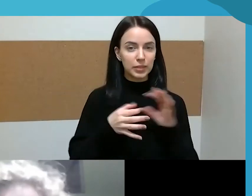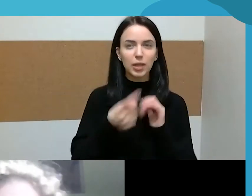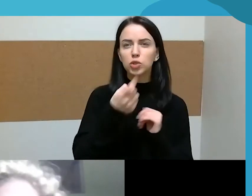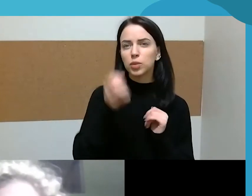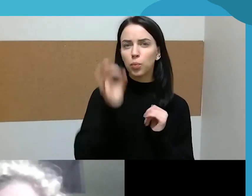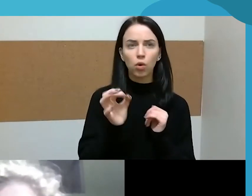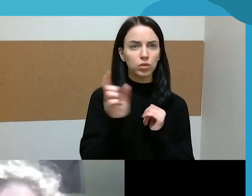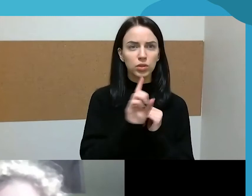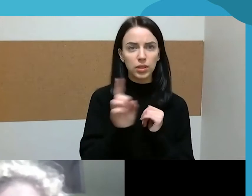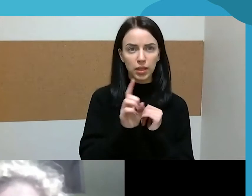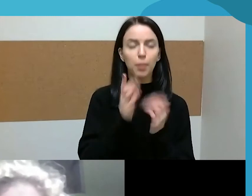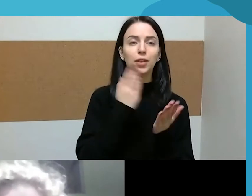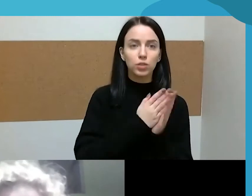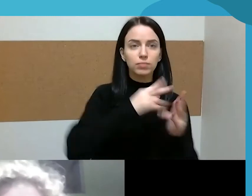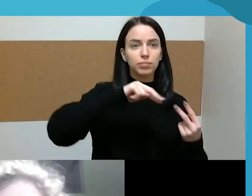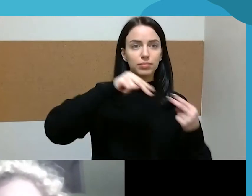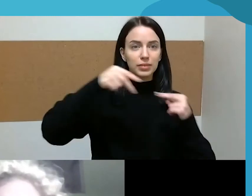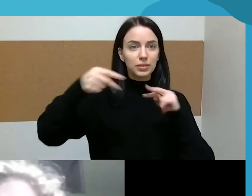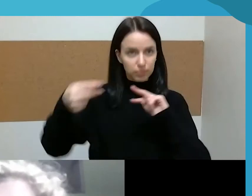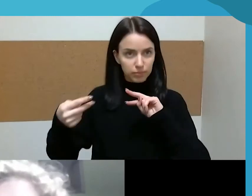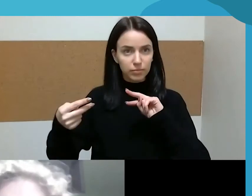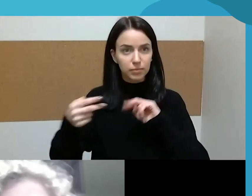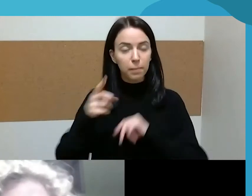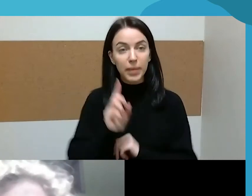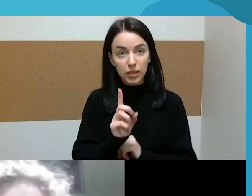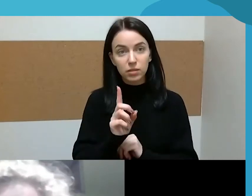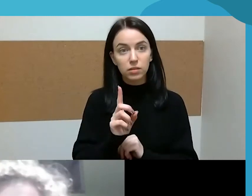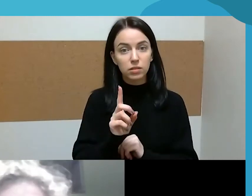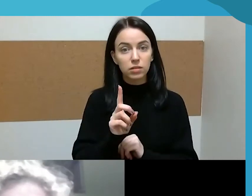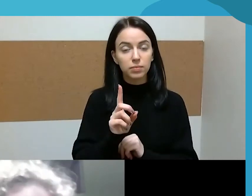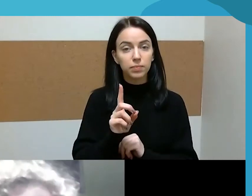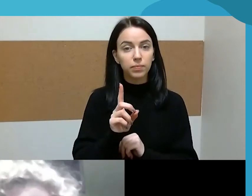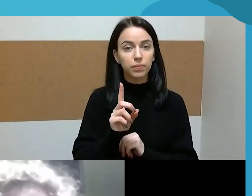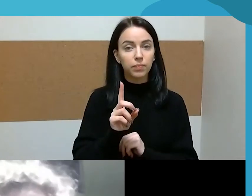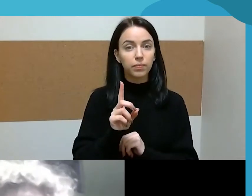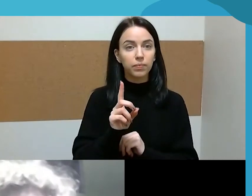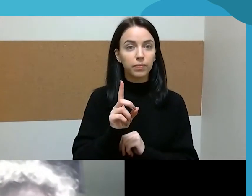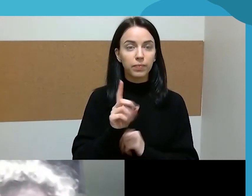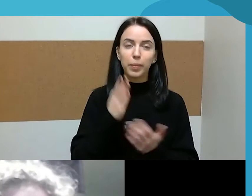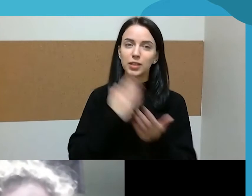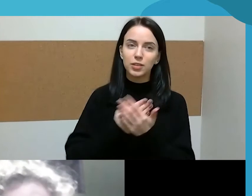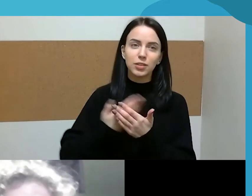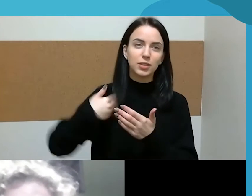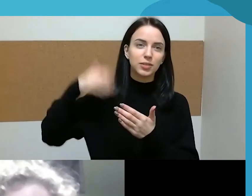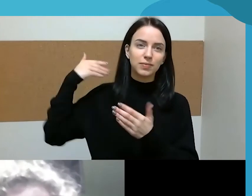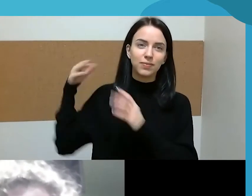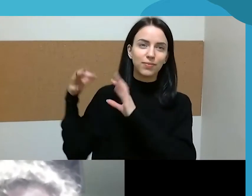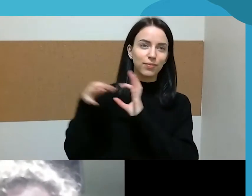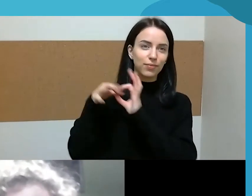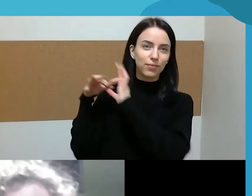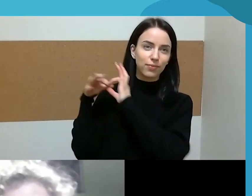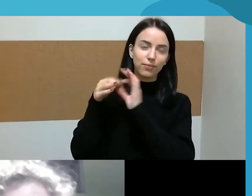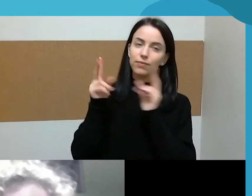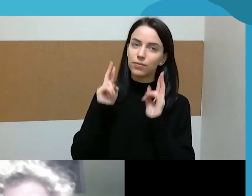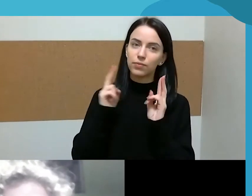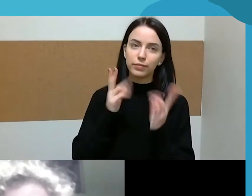keičiasi tos požiūriai, nuostatos ir visa kita, bet labai daug dar to šleifo mes turime ir to tokio